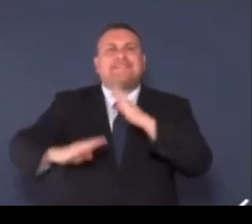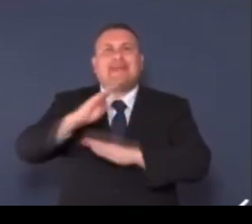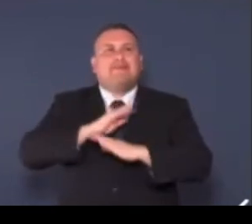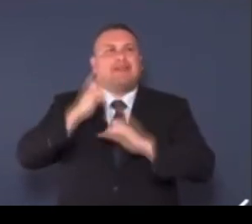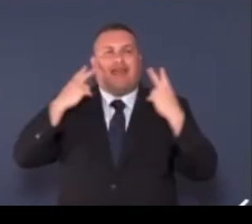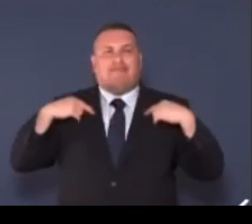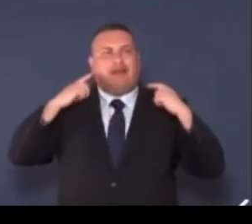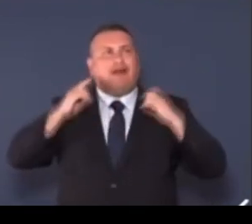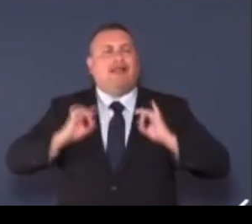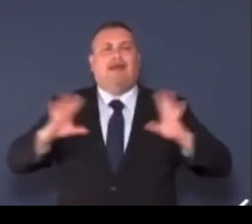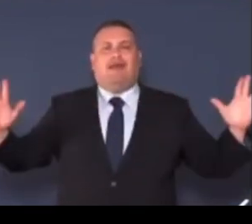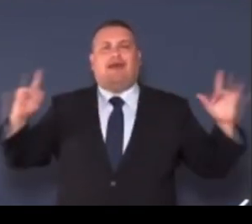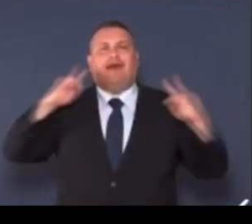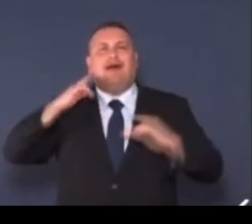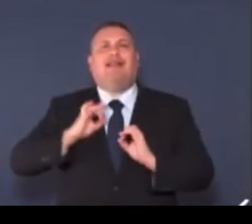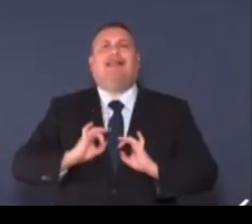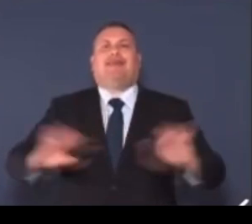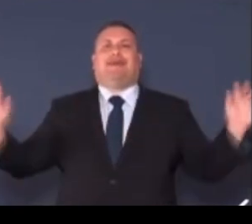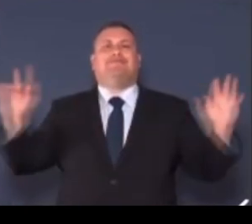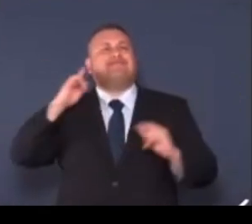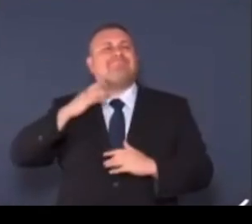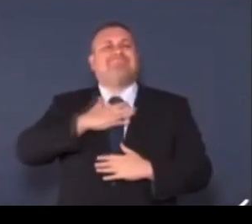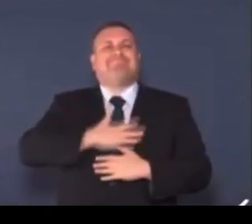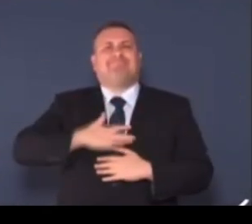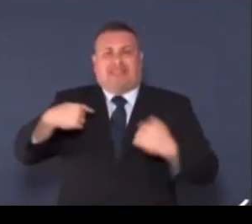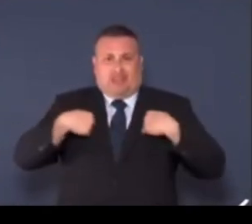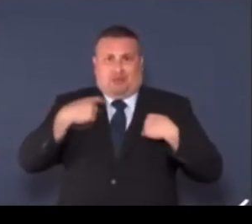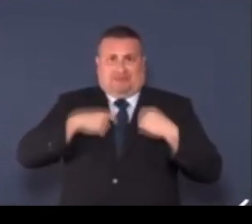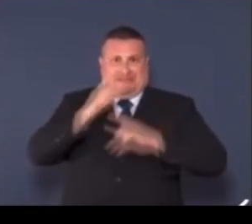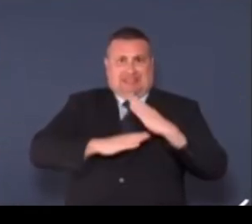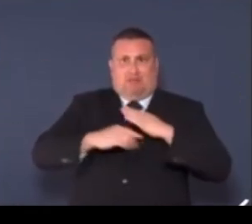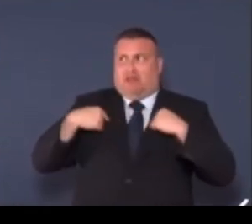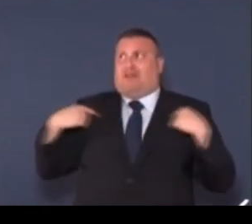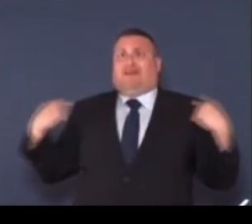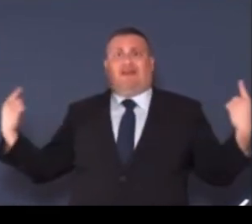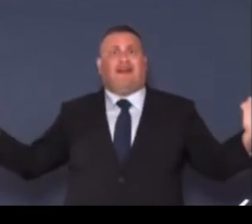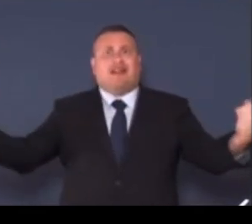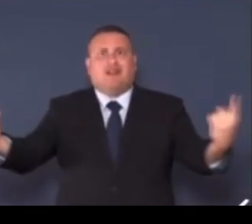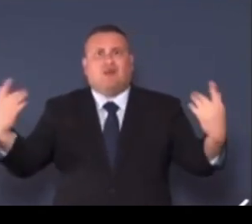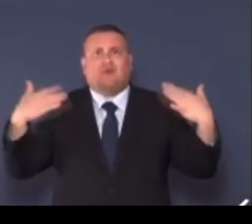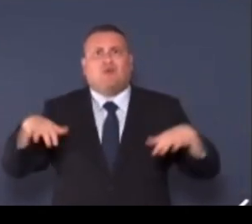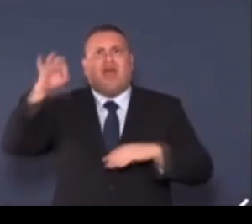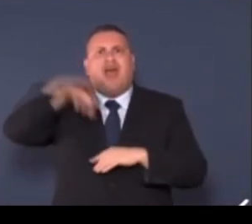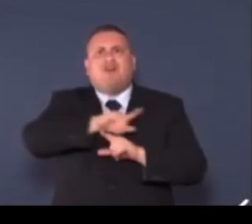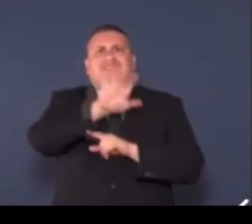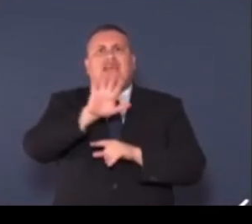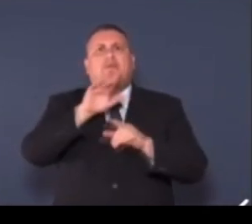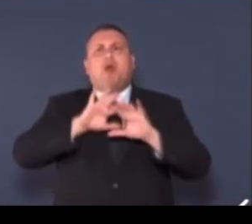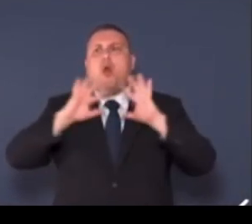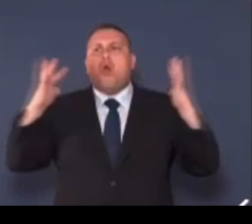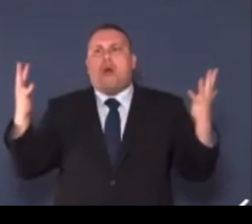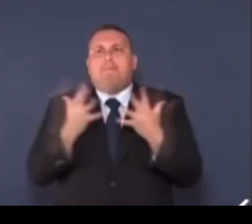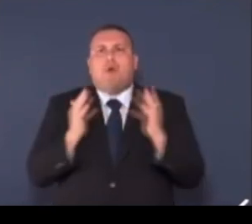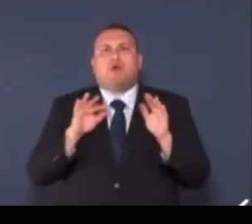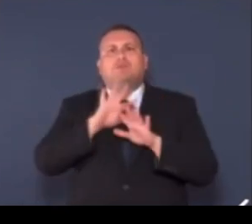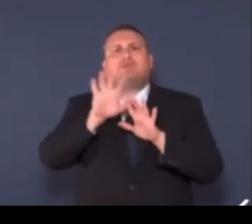Io, come tante altre persone con disabilità, ci sentiamo spesso invisibili, come se il mondo intorno a noi ci